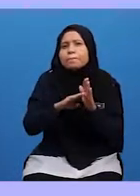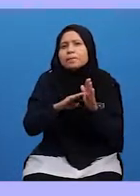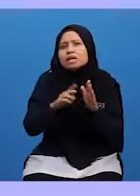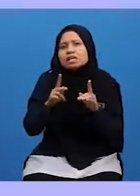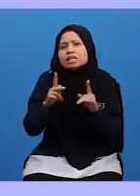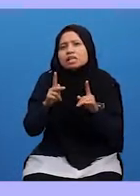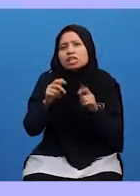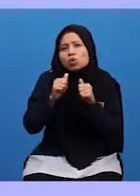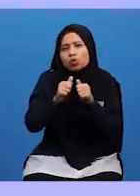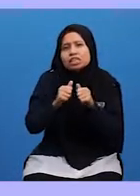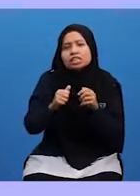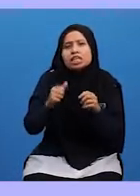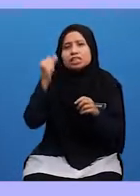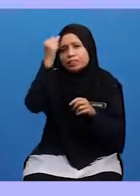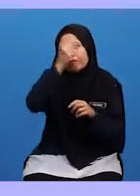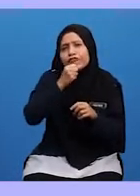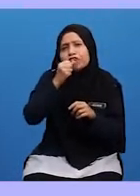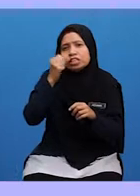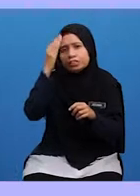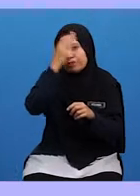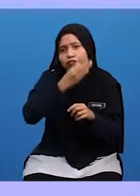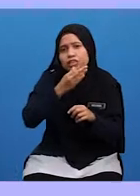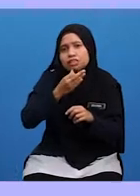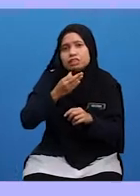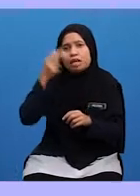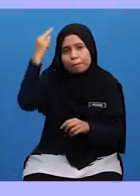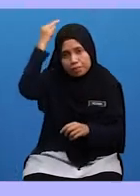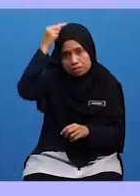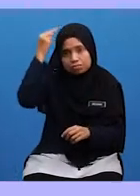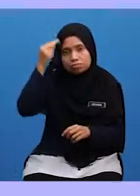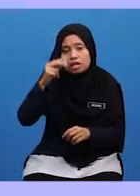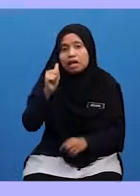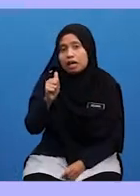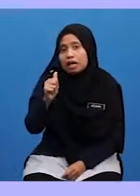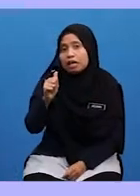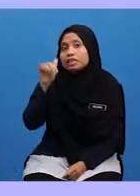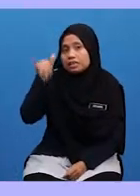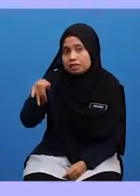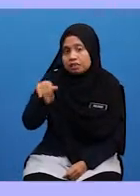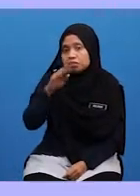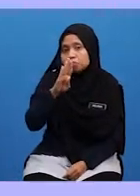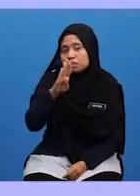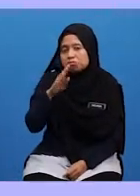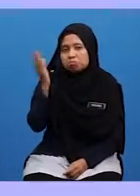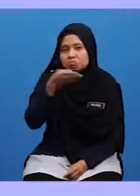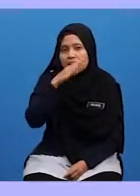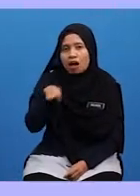Kepada Sifat Nabi Muhammad A Ya B Tidak